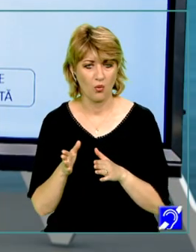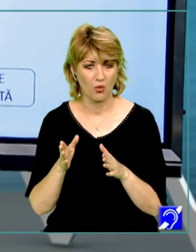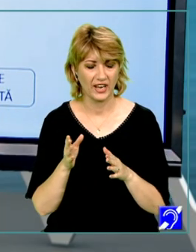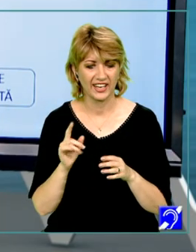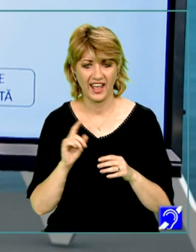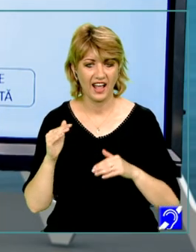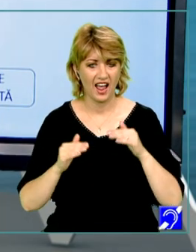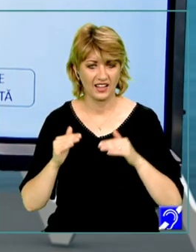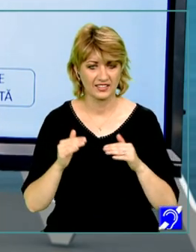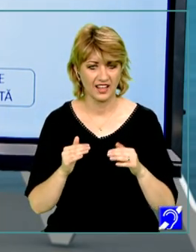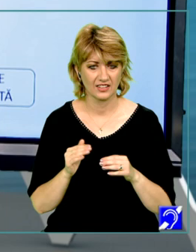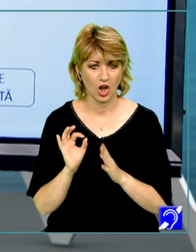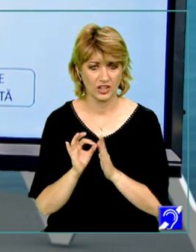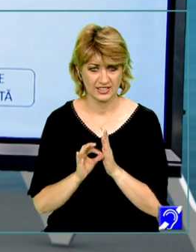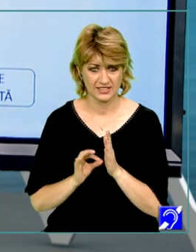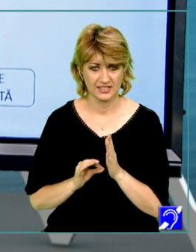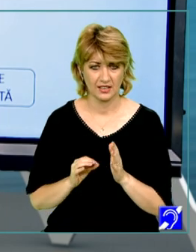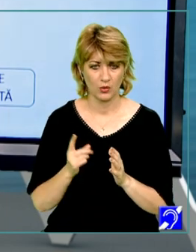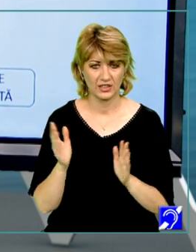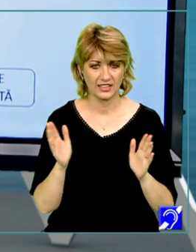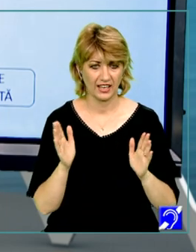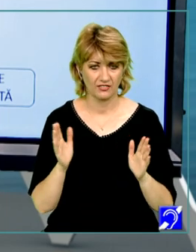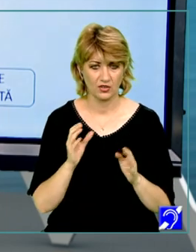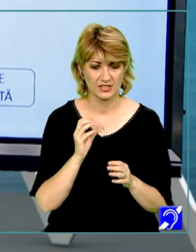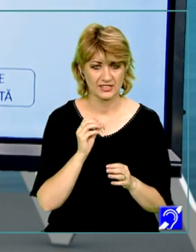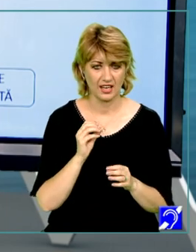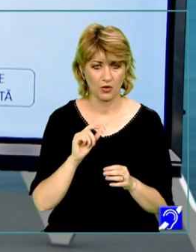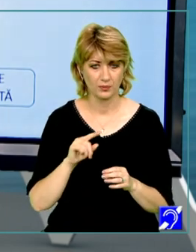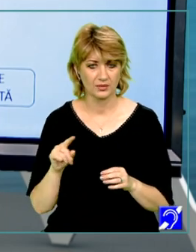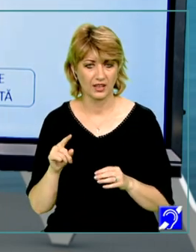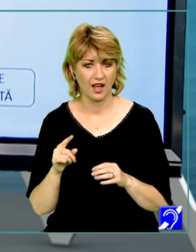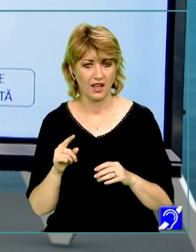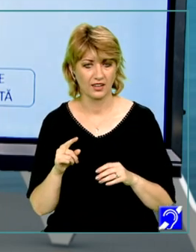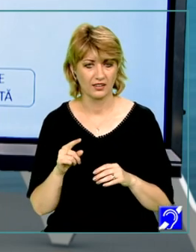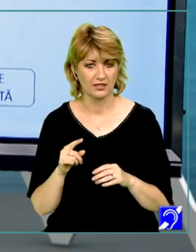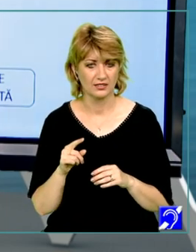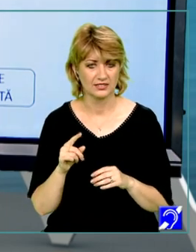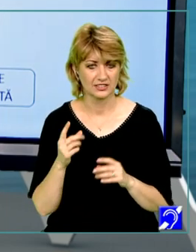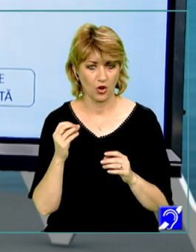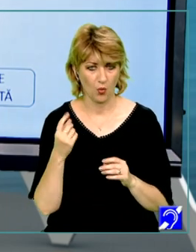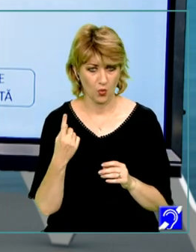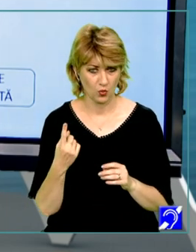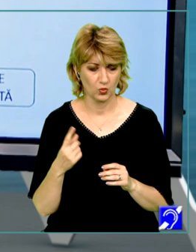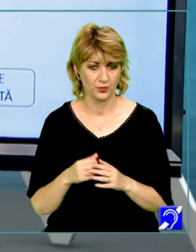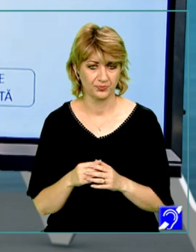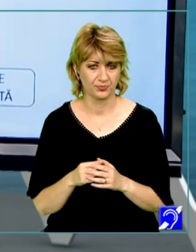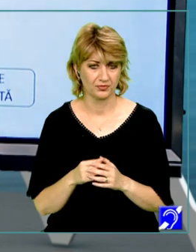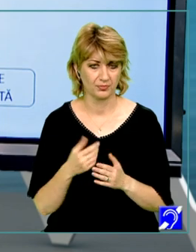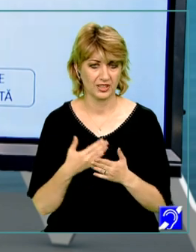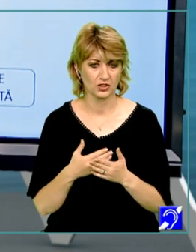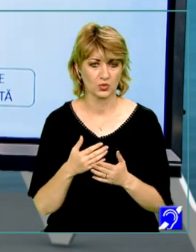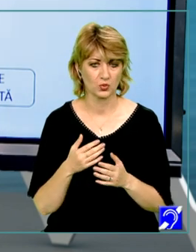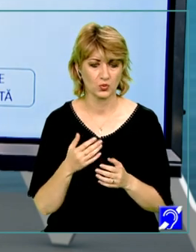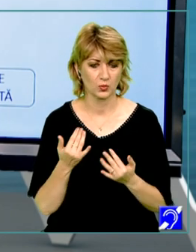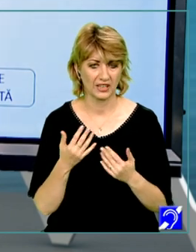este îndeplinită pe un interval 0-1 închis, care este o submulțime a mulțimilor reale,